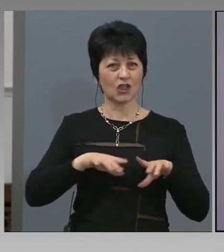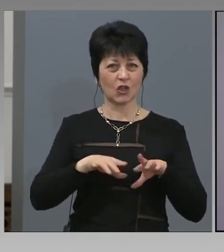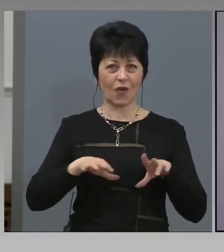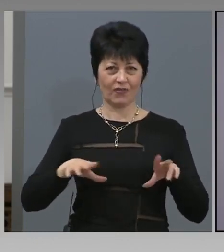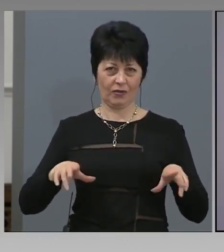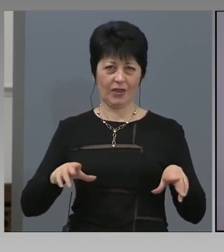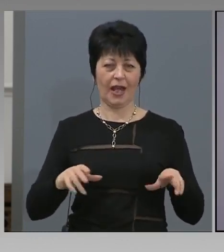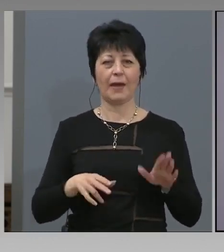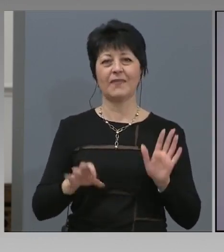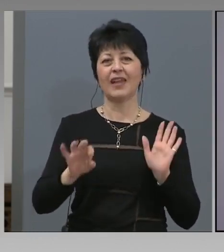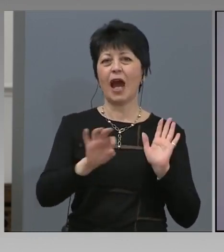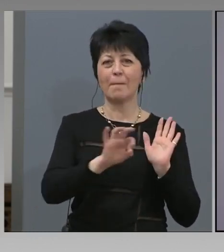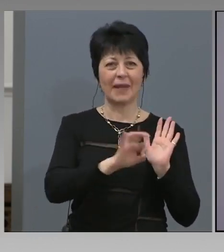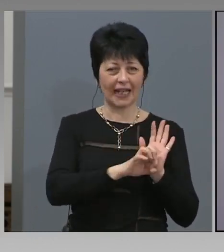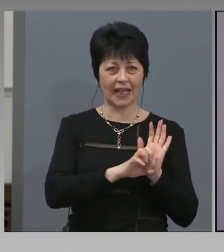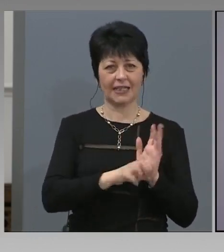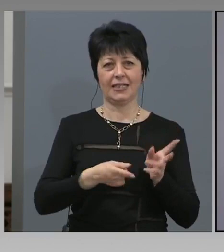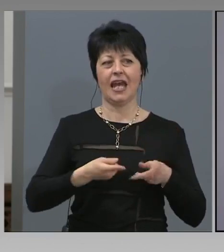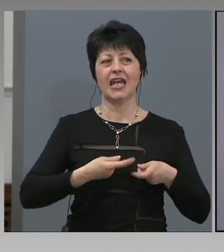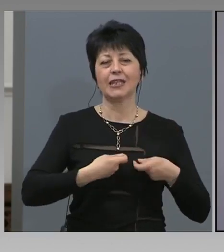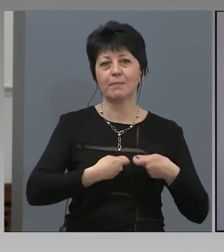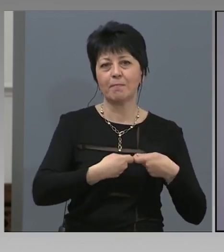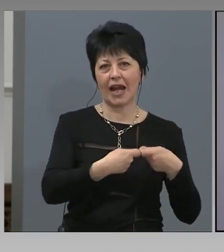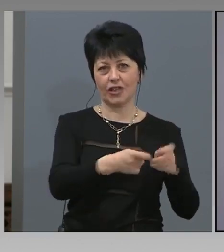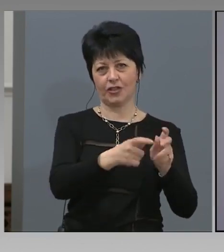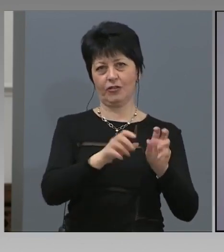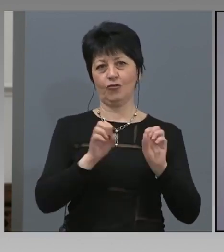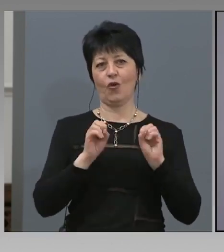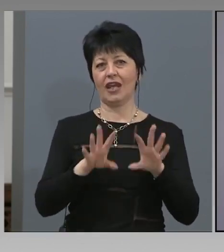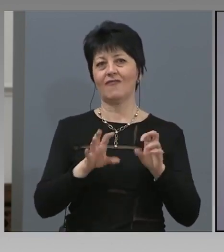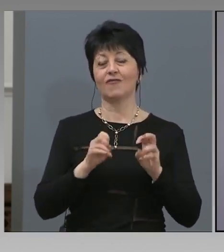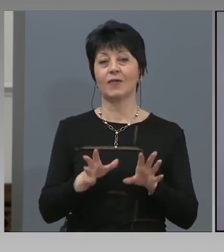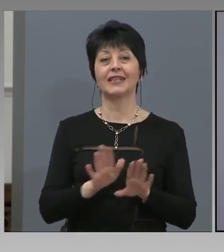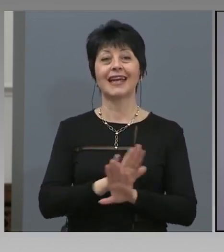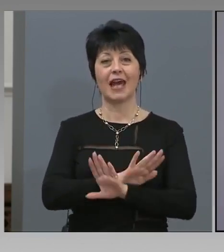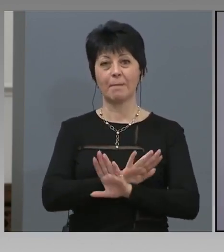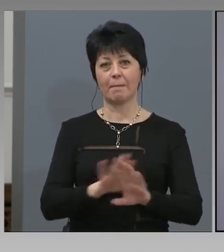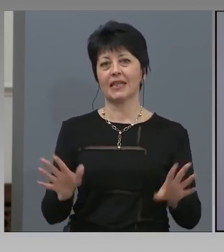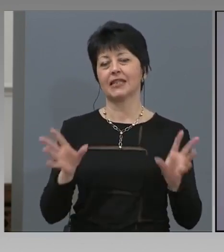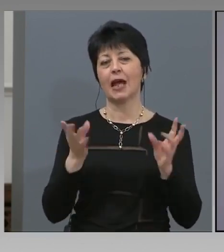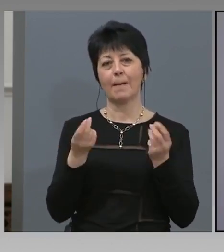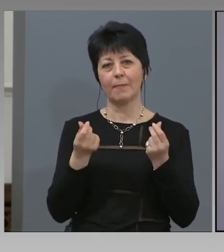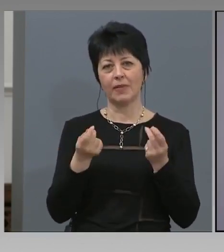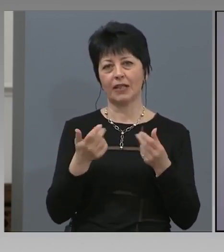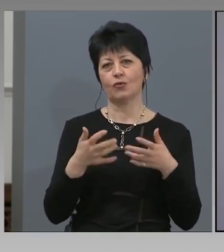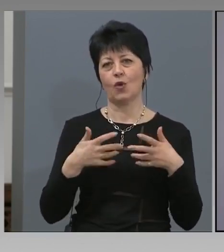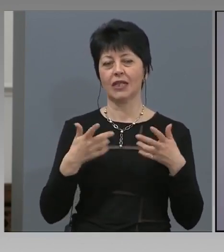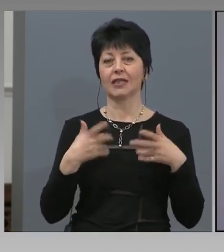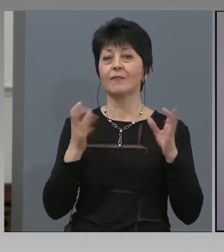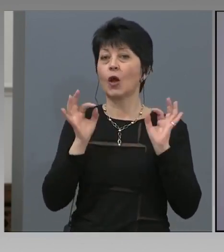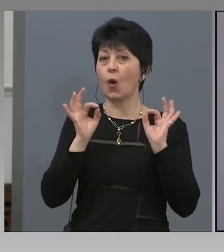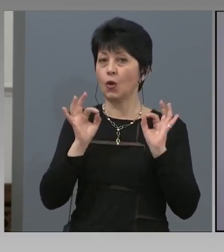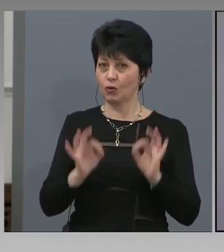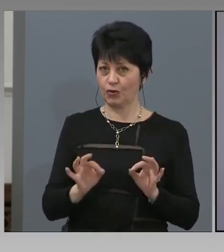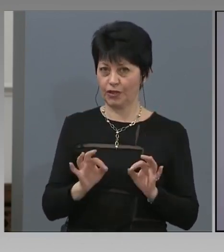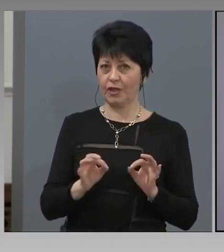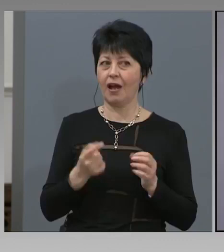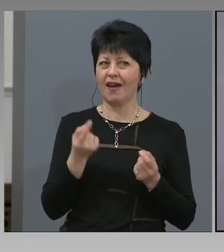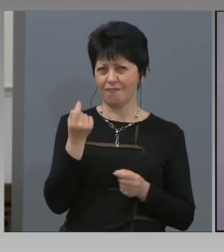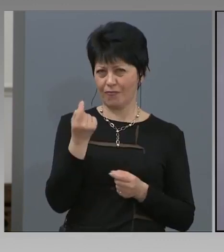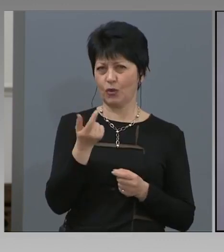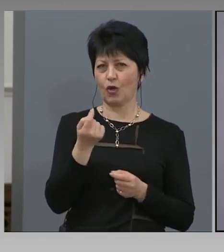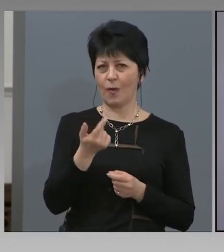апликация, изпращането на информация е абсолютно безплатна. Моля да го оточниме това нещо. Още един детайл.